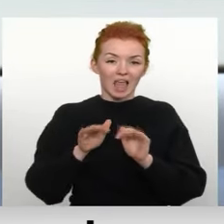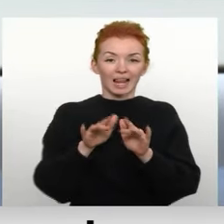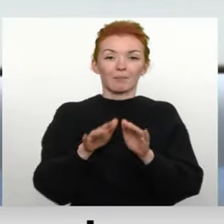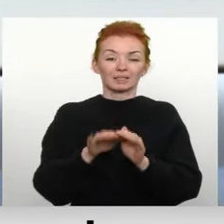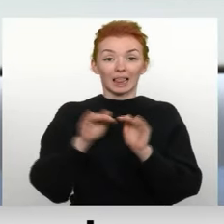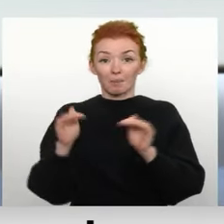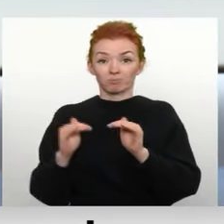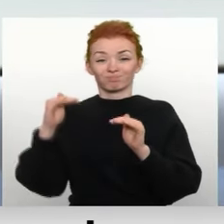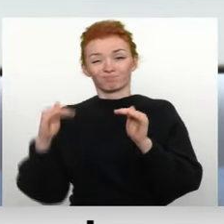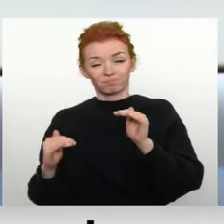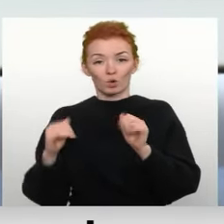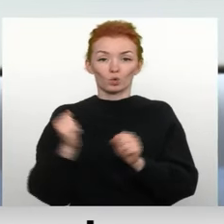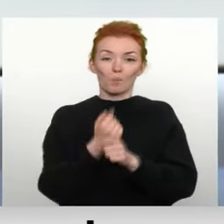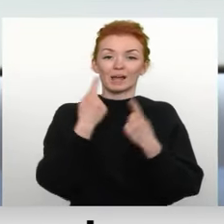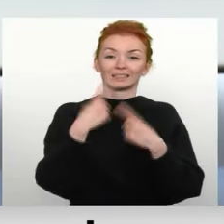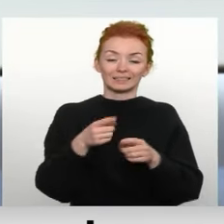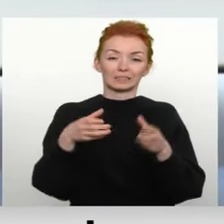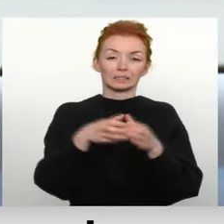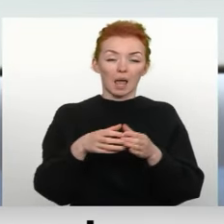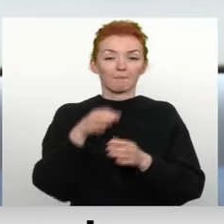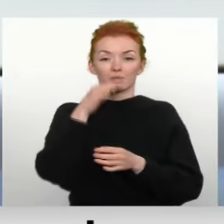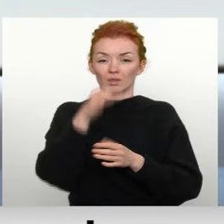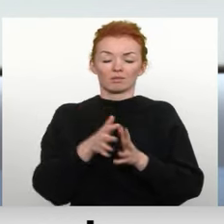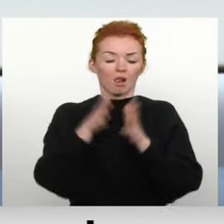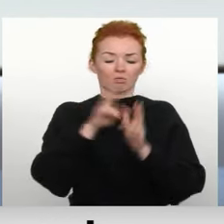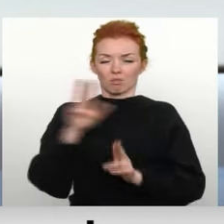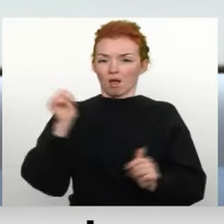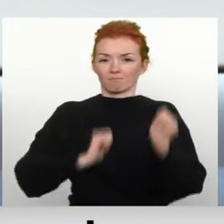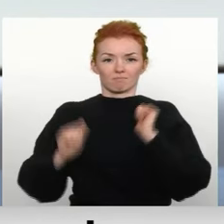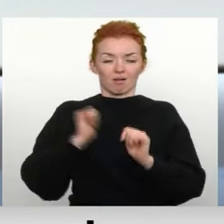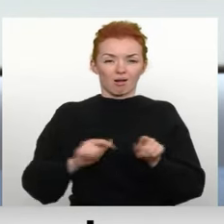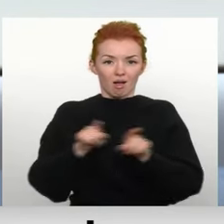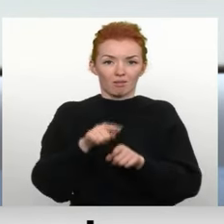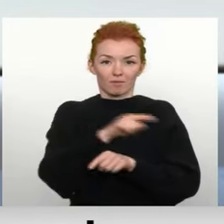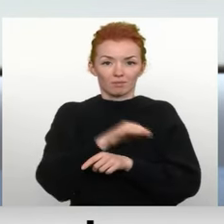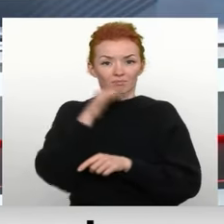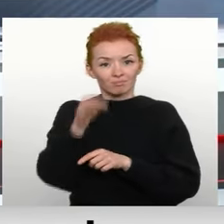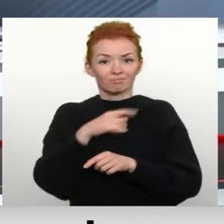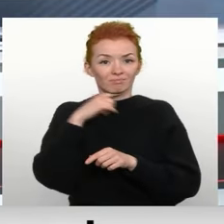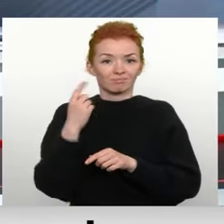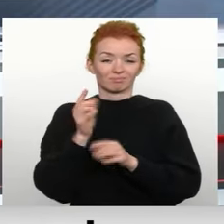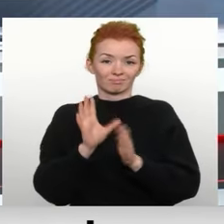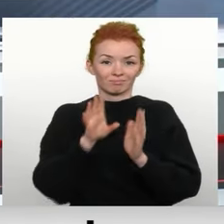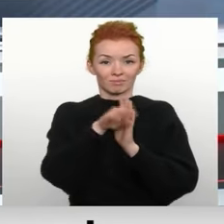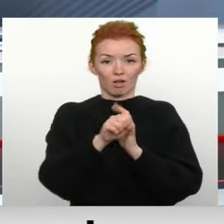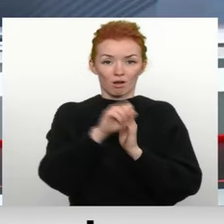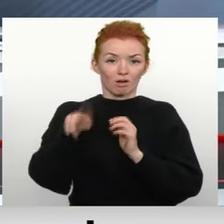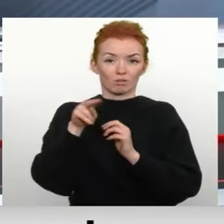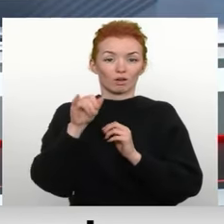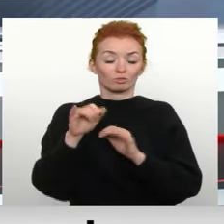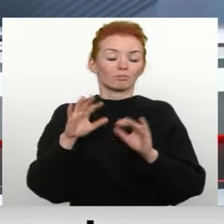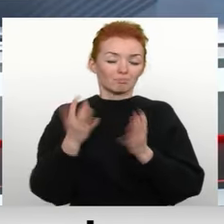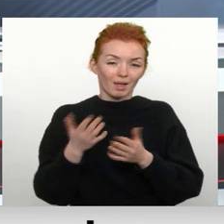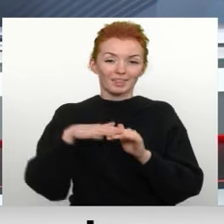bukulti, citi. Šodien domas sēdē pauda ļoti lielu neapmērnētību, jo arī viņi bija izteikuši šo te vēl un pievienoties ādežiem. Bet